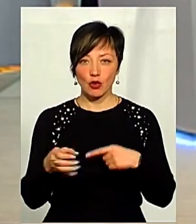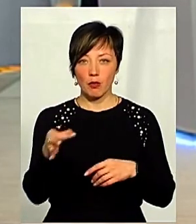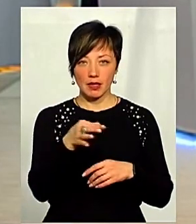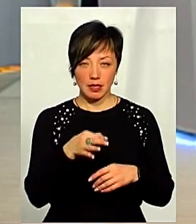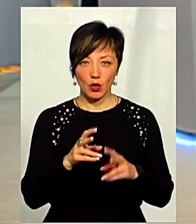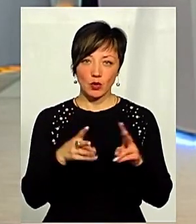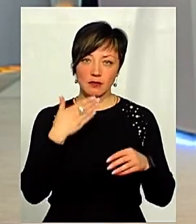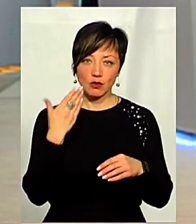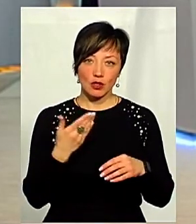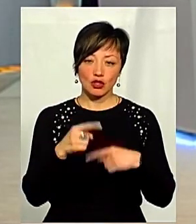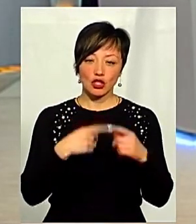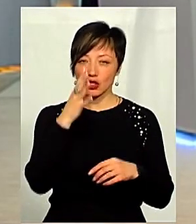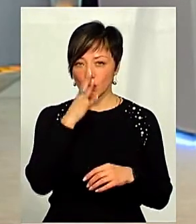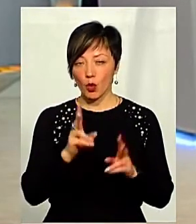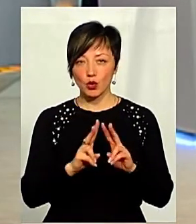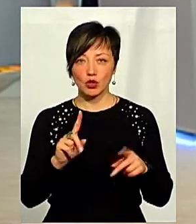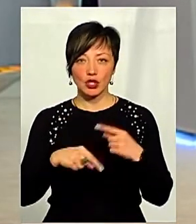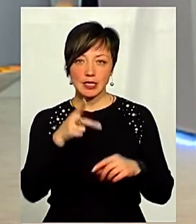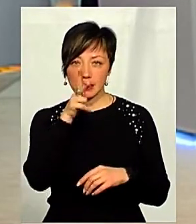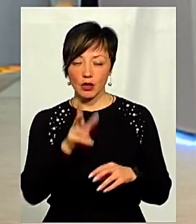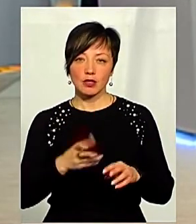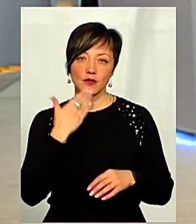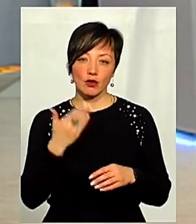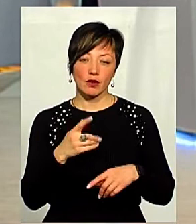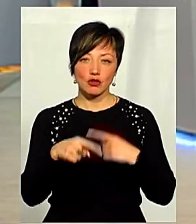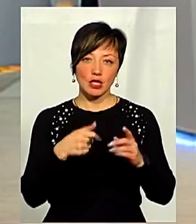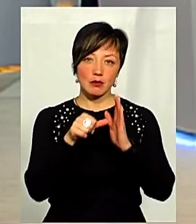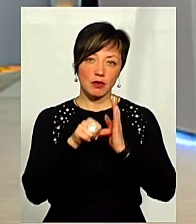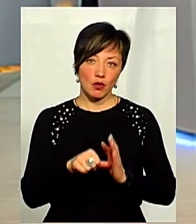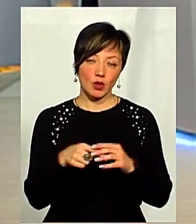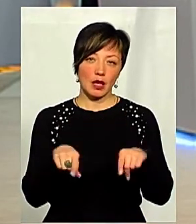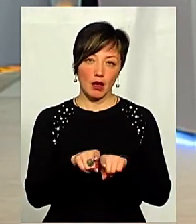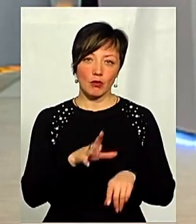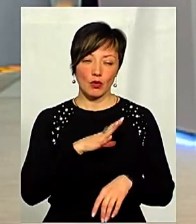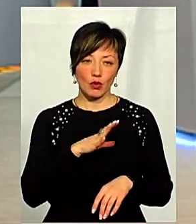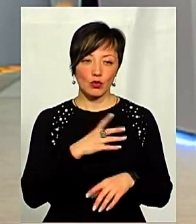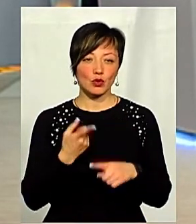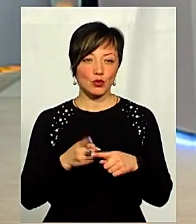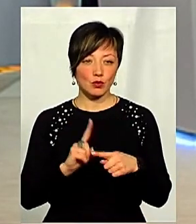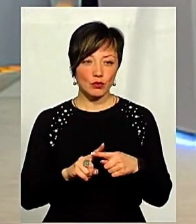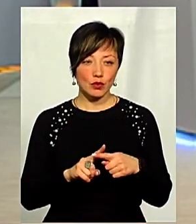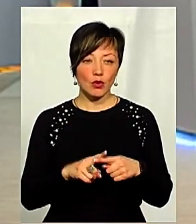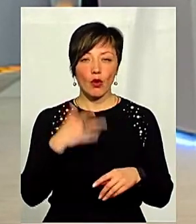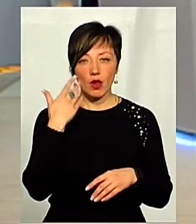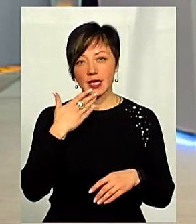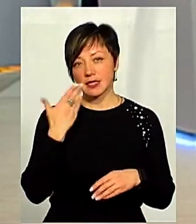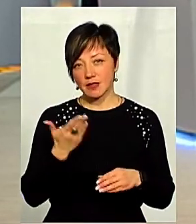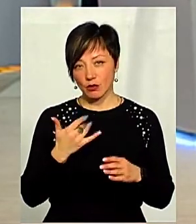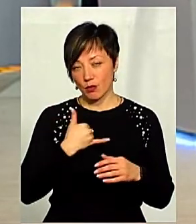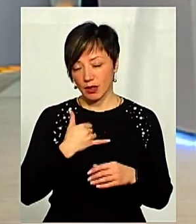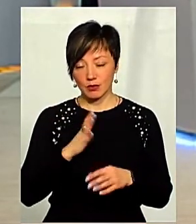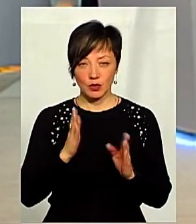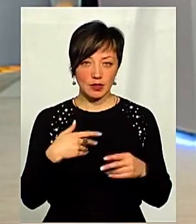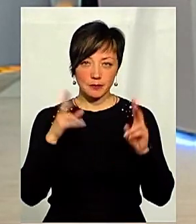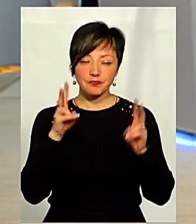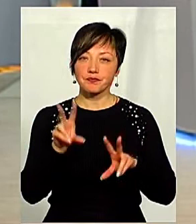областей. Хто звітував через 4 місяці, хто звітував через 3, хто звітував через півроку. І навіть таке було. Тому, коли викличуть на звіт мене, я просто цього